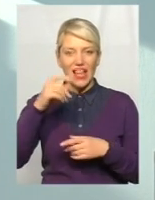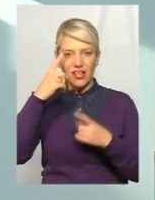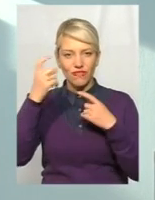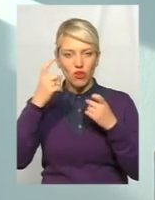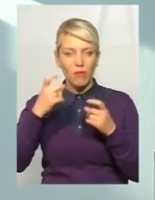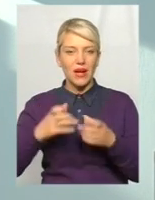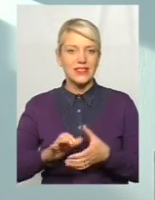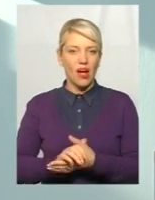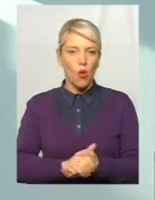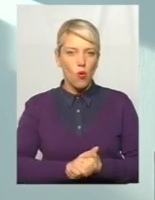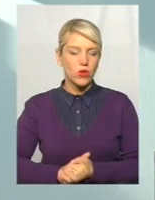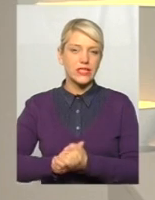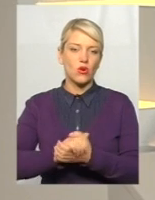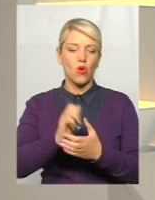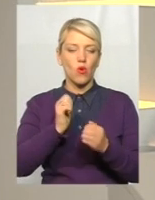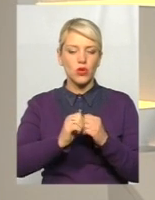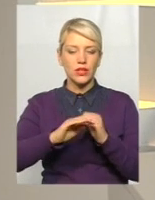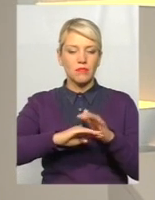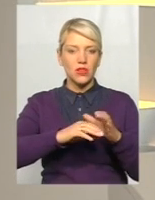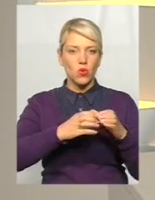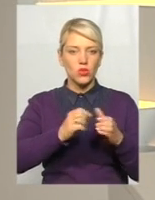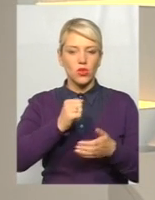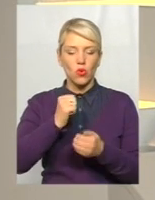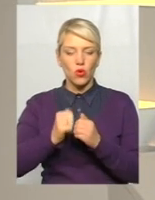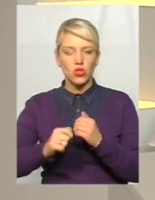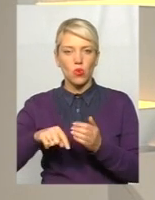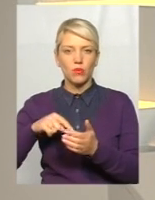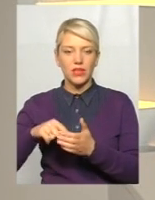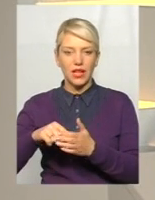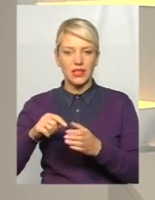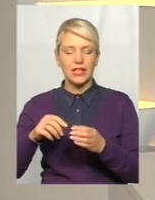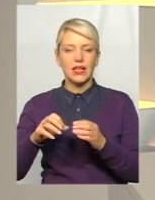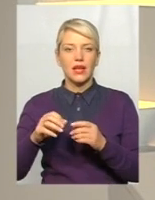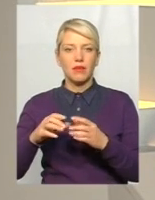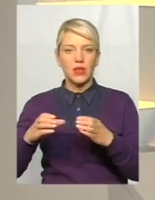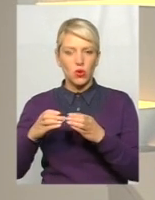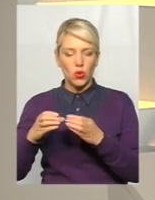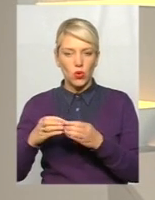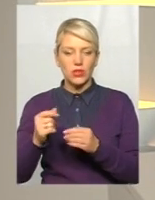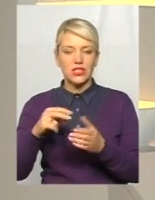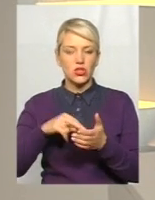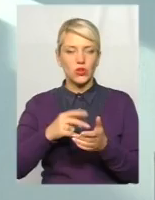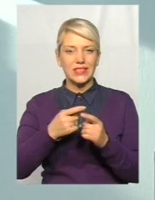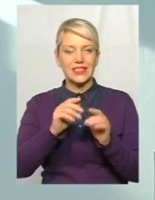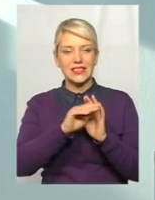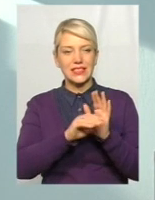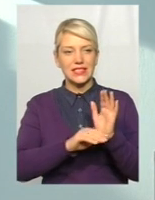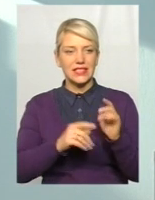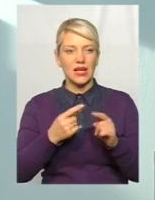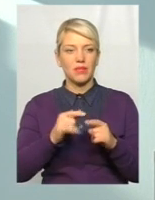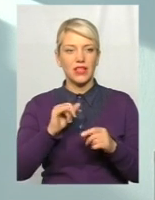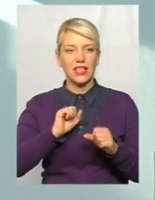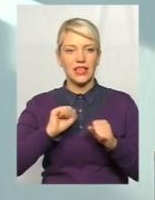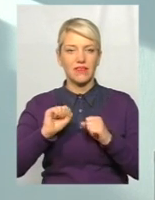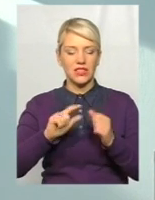підрозділі, в кожному комунальному підприємстві стоїть ця система, коли інформація зливається в один центр і керівництво